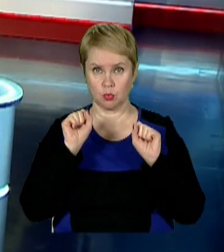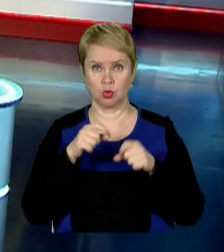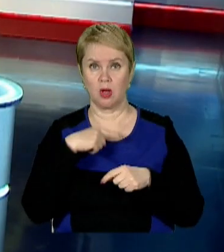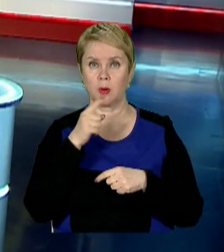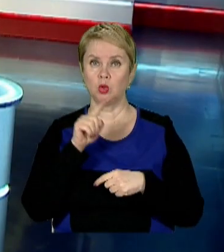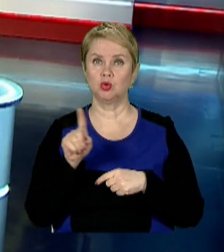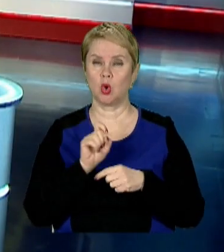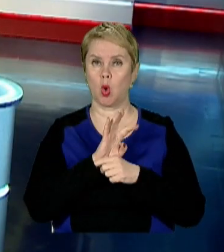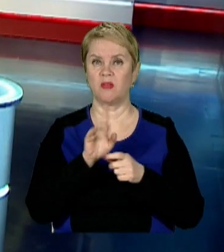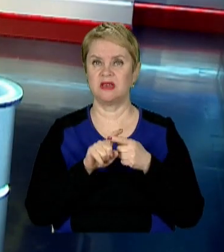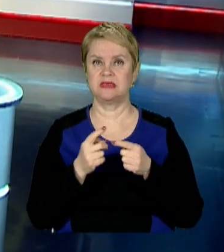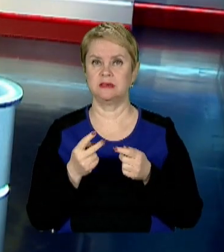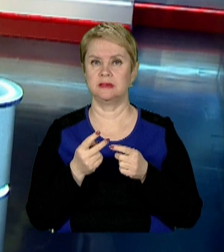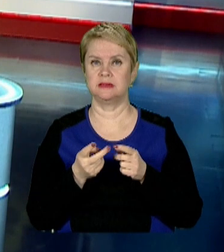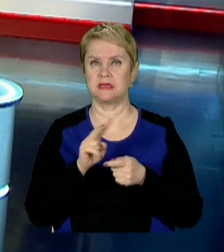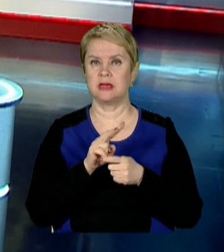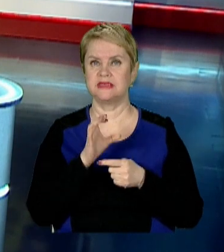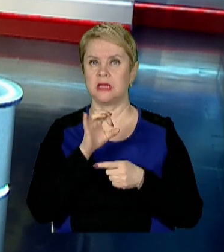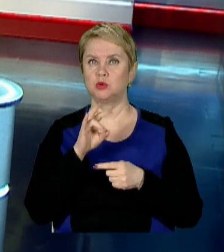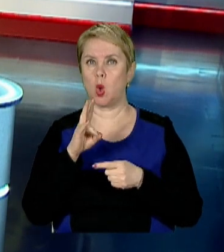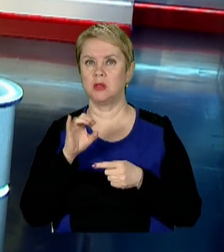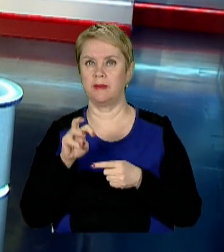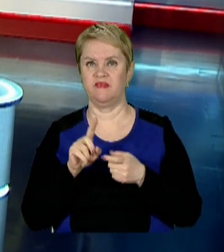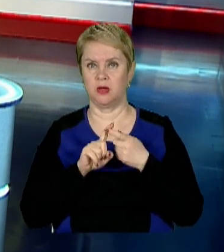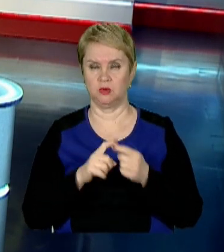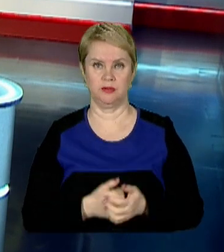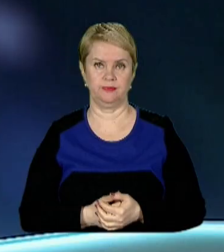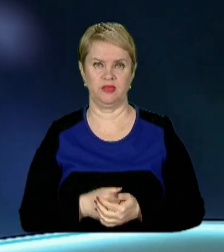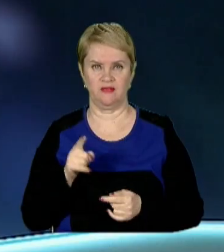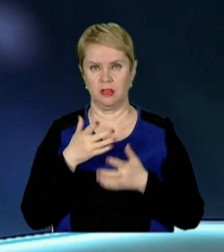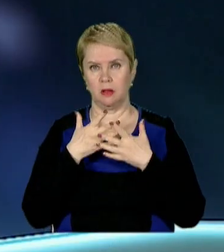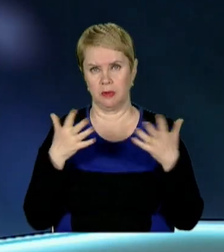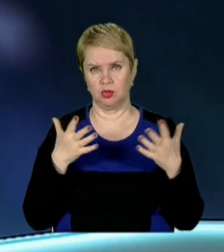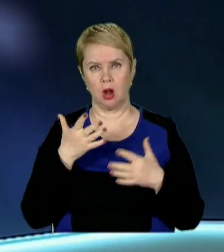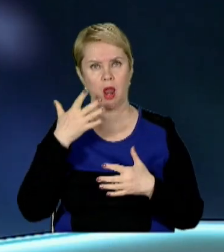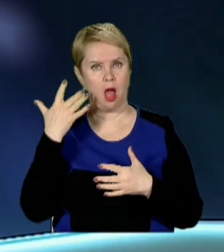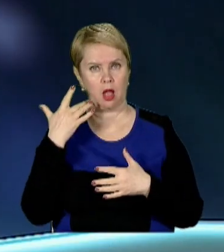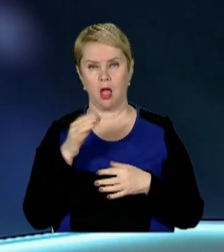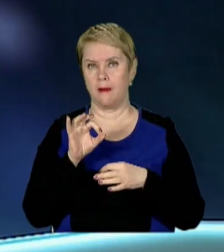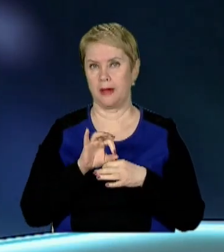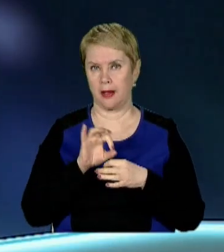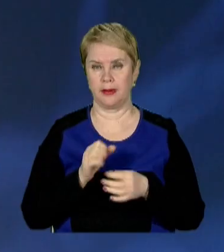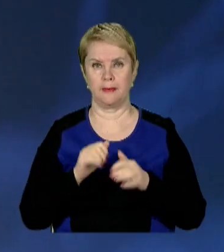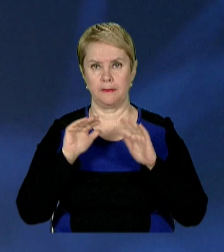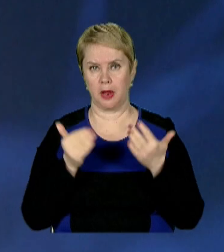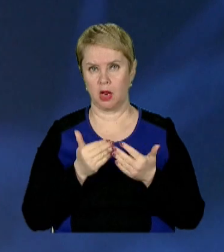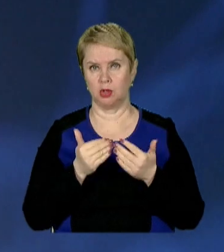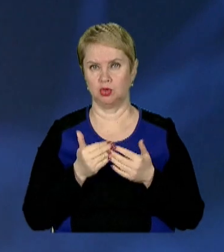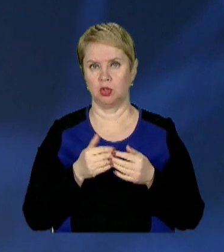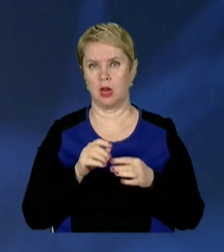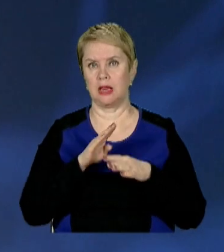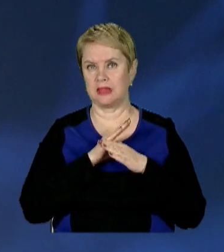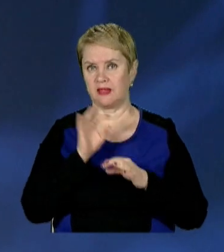говорити про те, що коронавірус став сезонним вірусом? Він більш легкий перебіг, менший відсоток